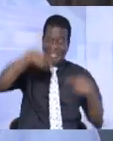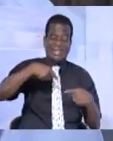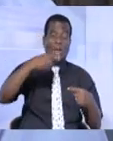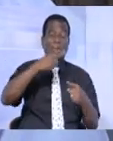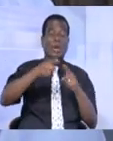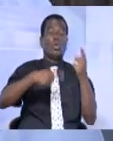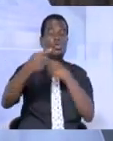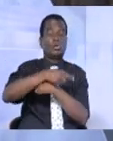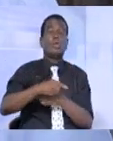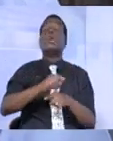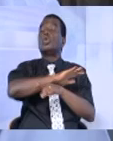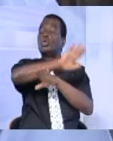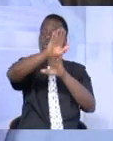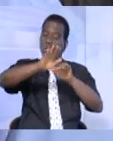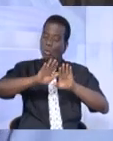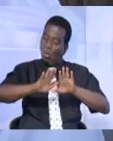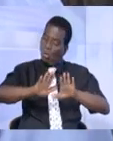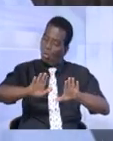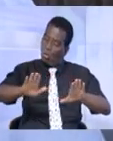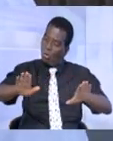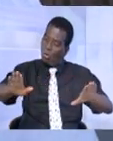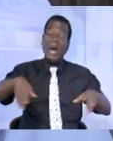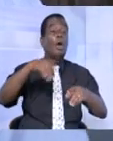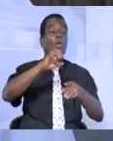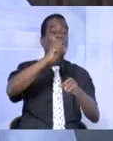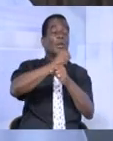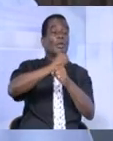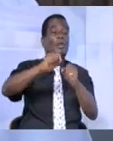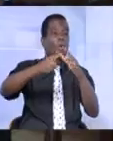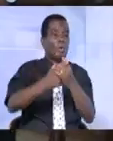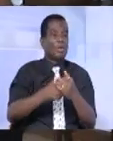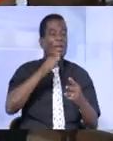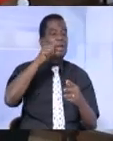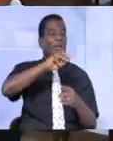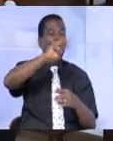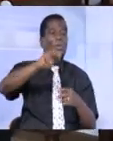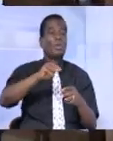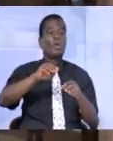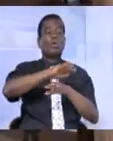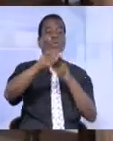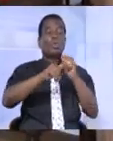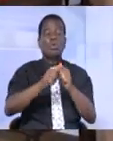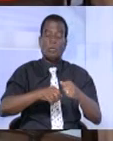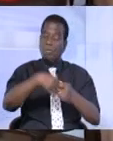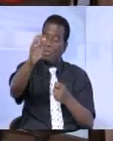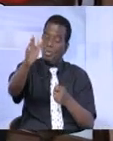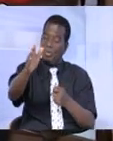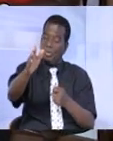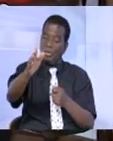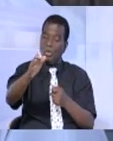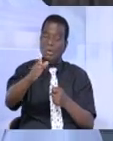que tout est rentré dans le calme. Le travail a repris. Hier, mardi, on a commencé à reprendre les clients. Tout se passe bien. Les clients sont déjà